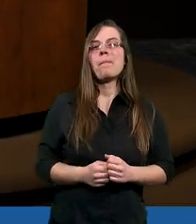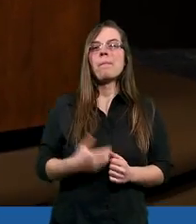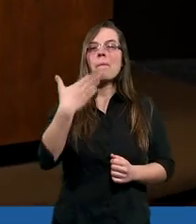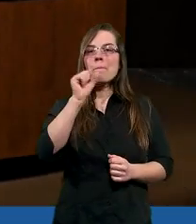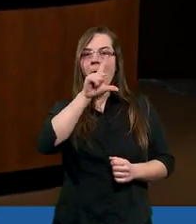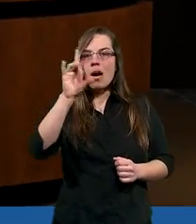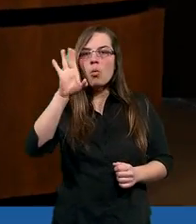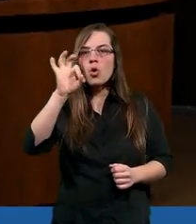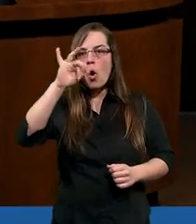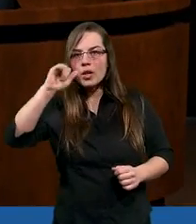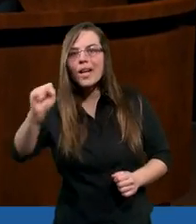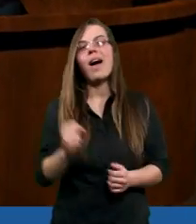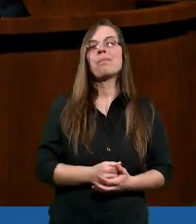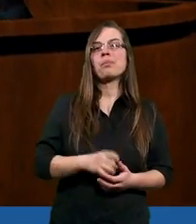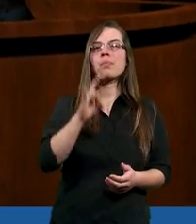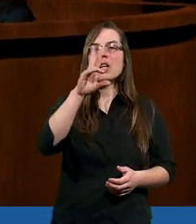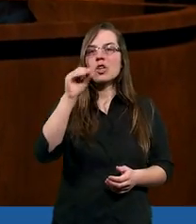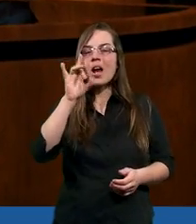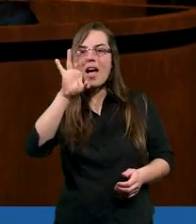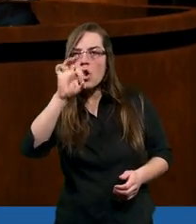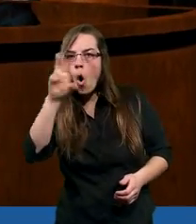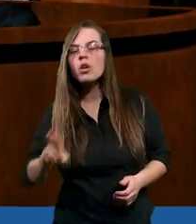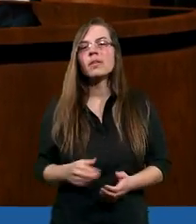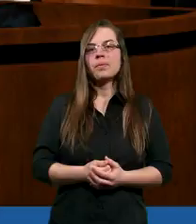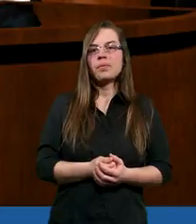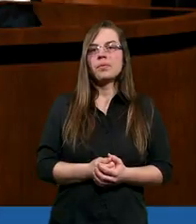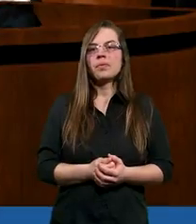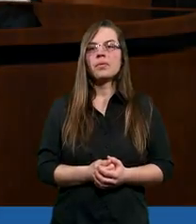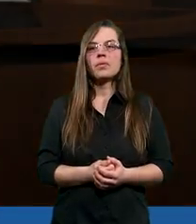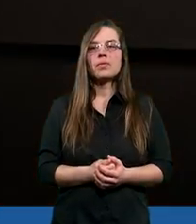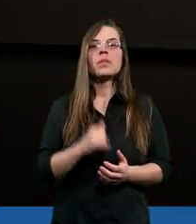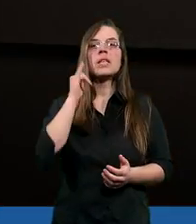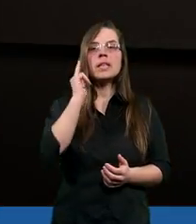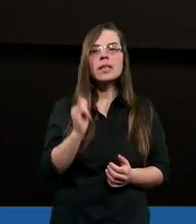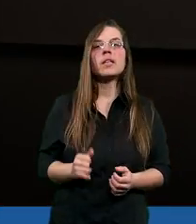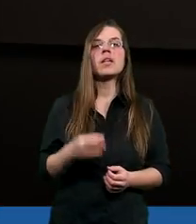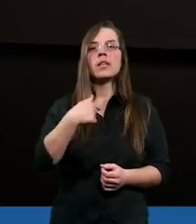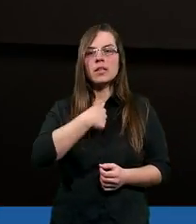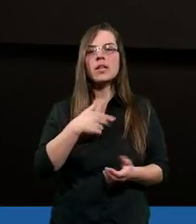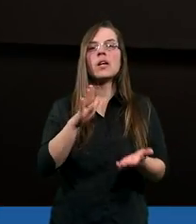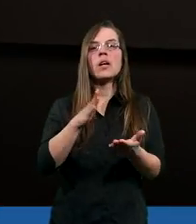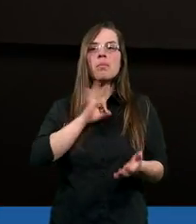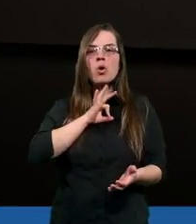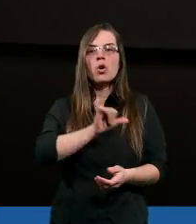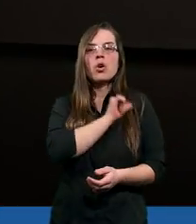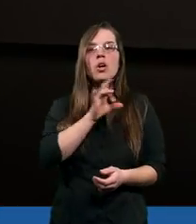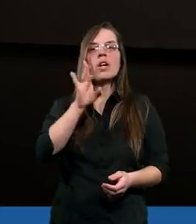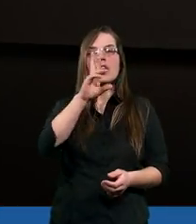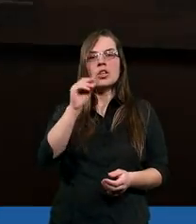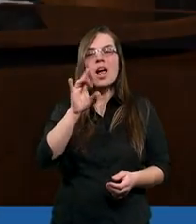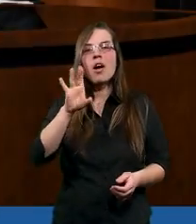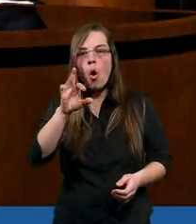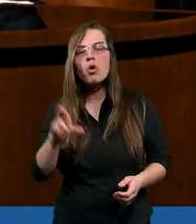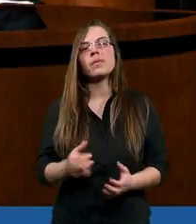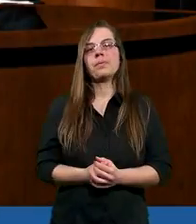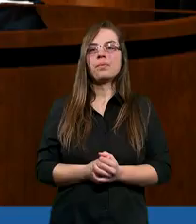Małgosia, Grzegorz i ja, moje imię Zenon.